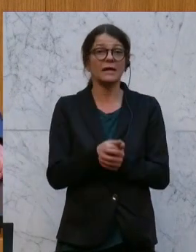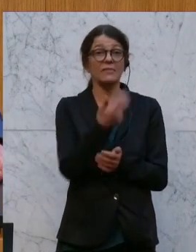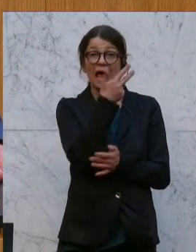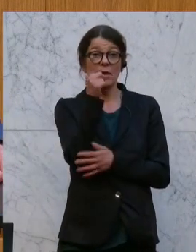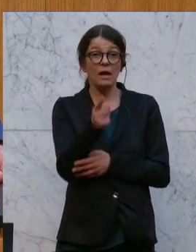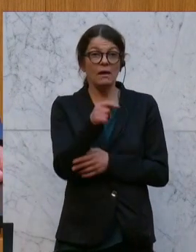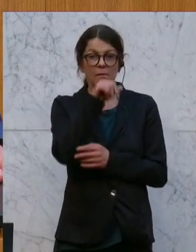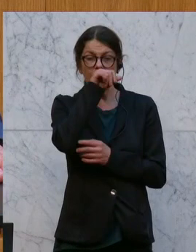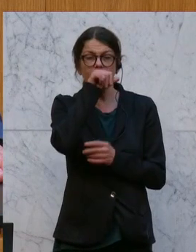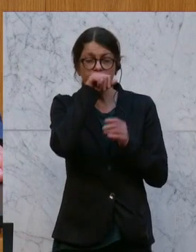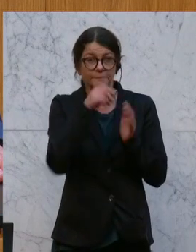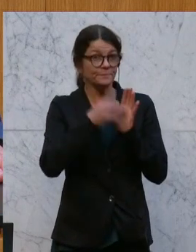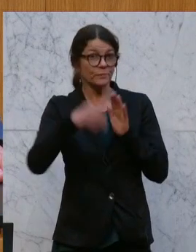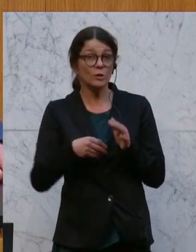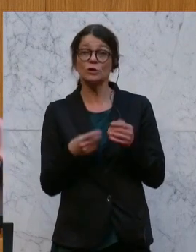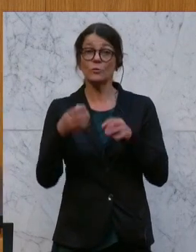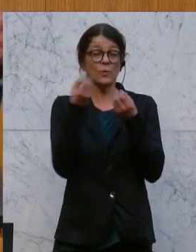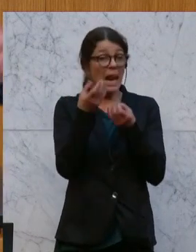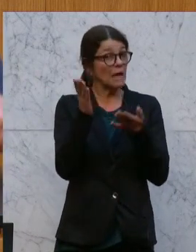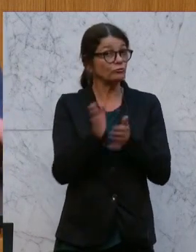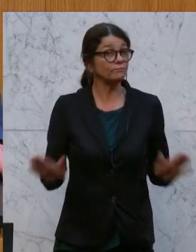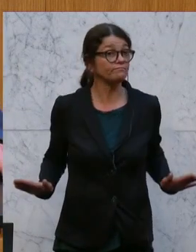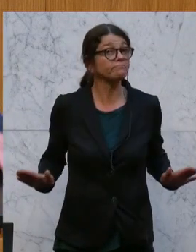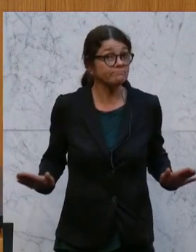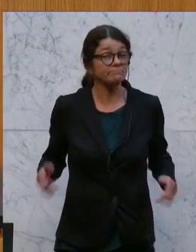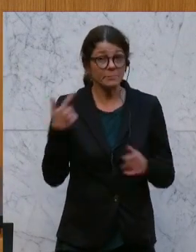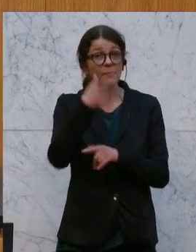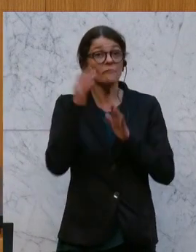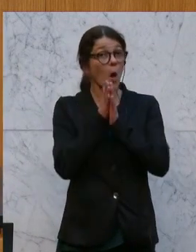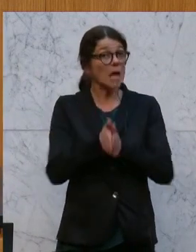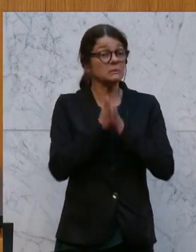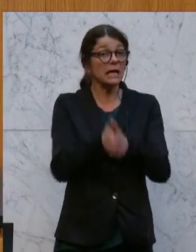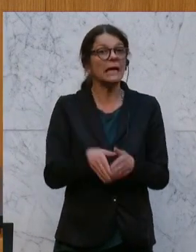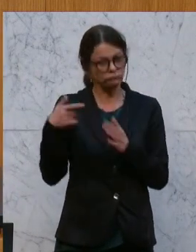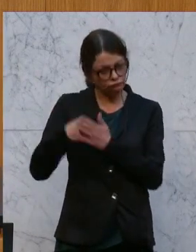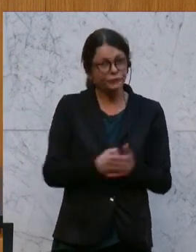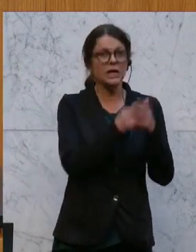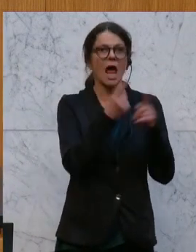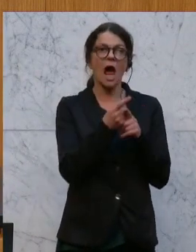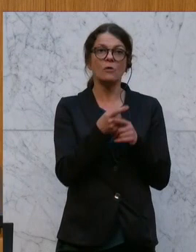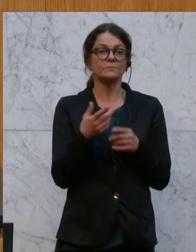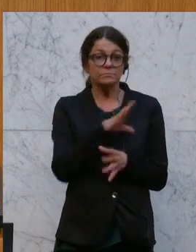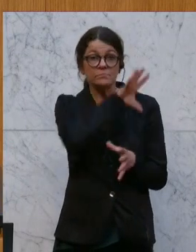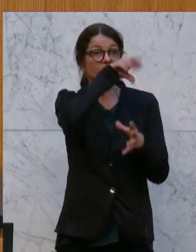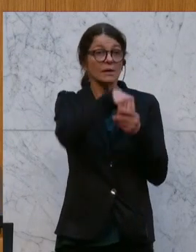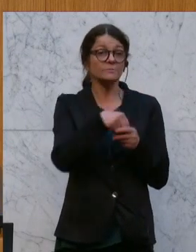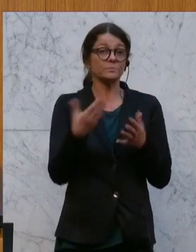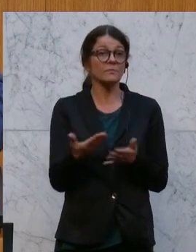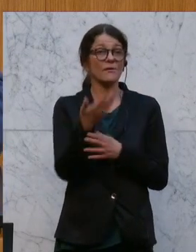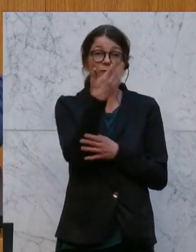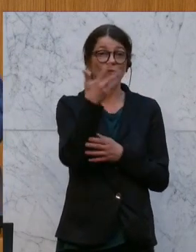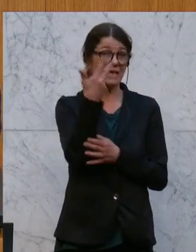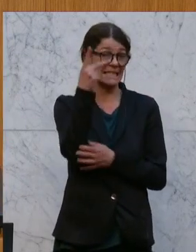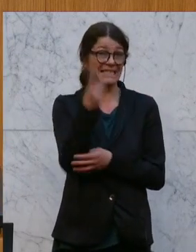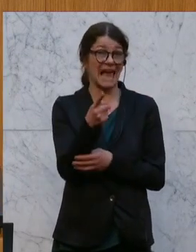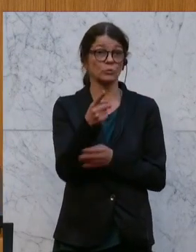.000 Unterstützungserklärungen trägt dieses Volksbegehren somit 530.000